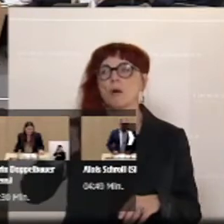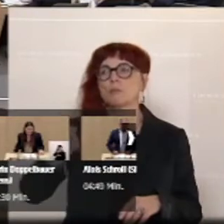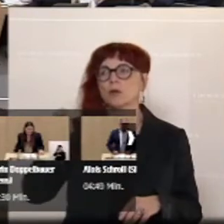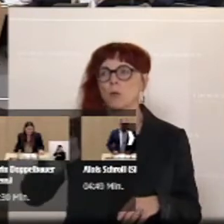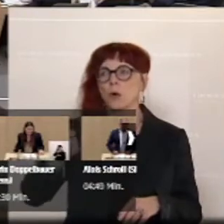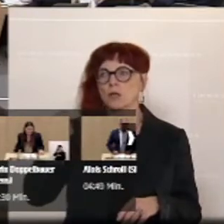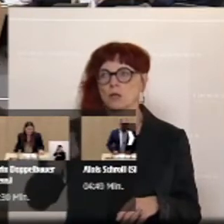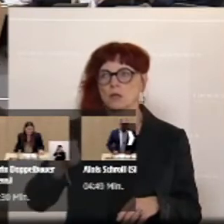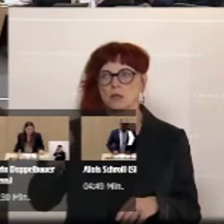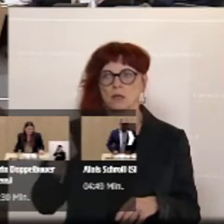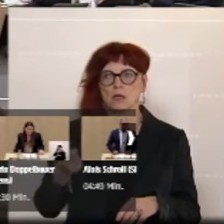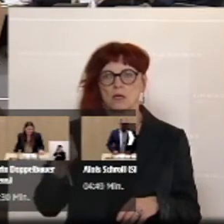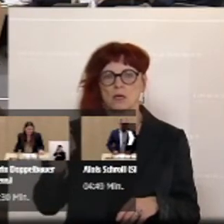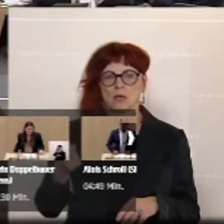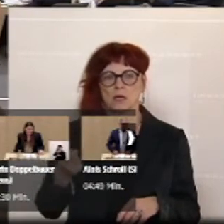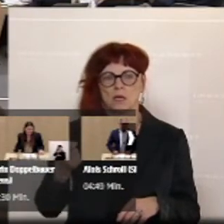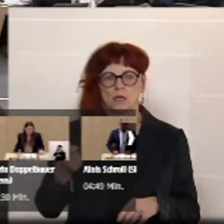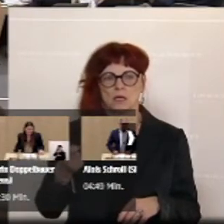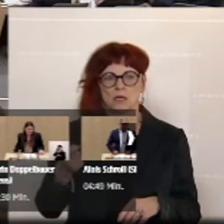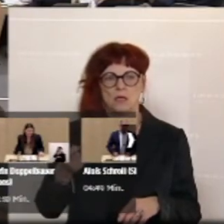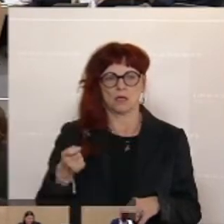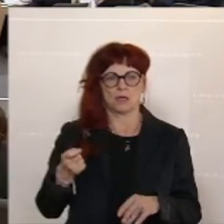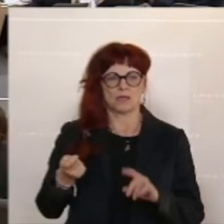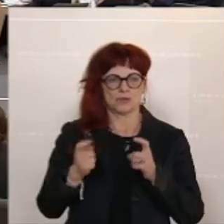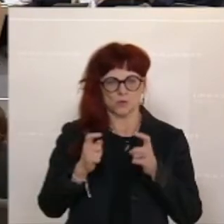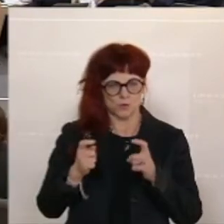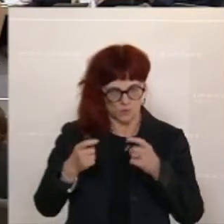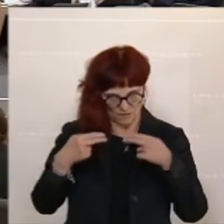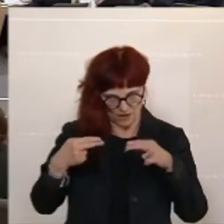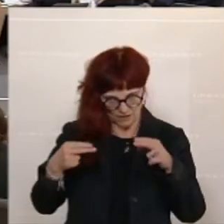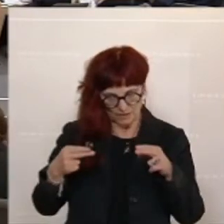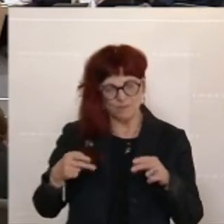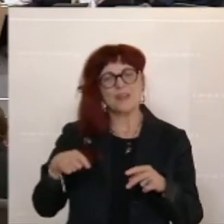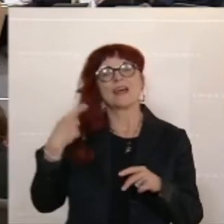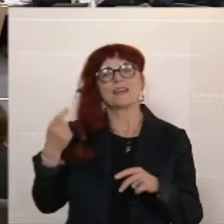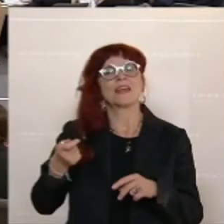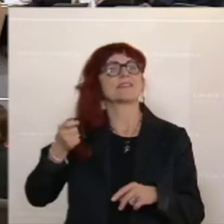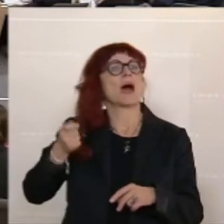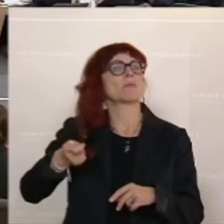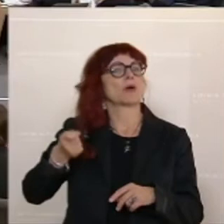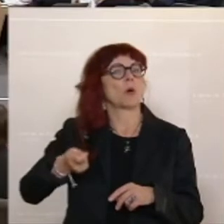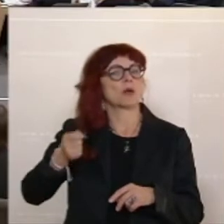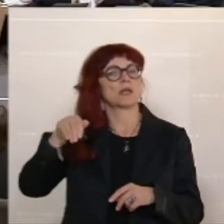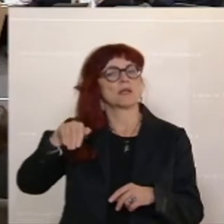werden. Als nächstes zu Wort gemeldet, hat sich Christoph Matznetter von der SPÖ.